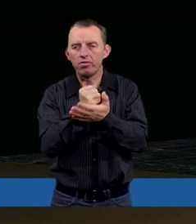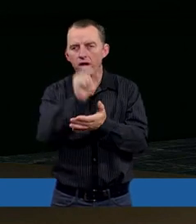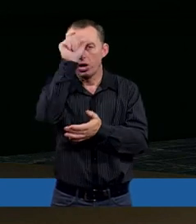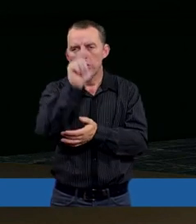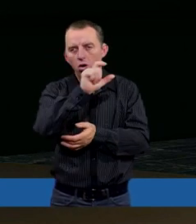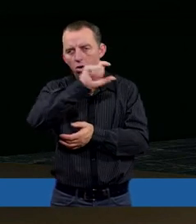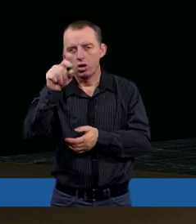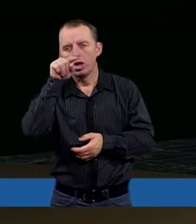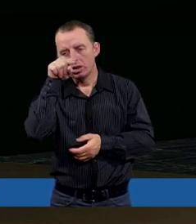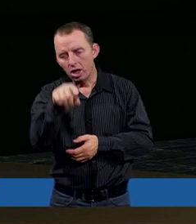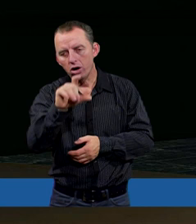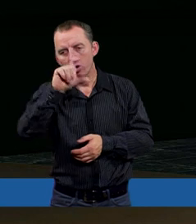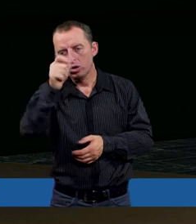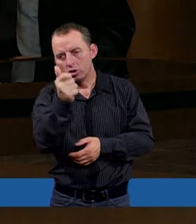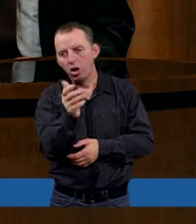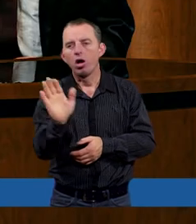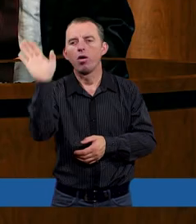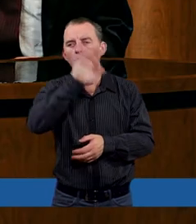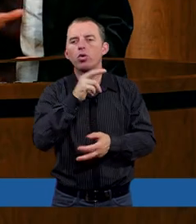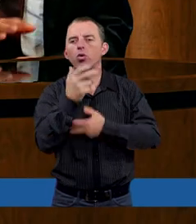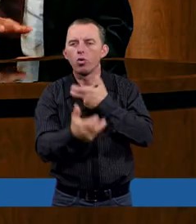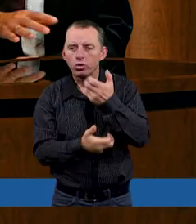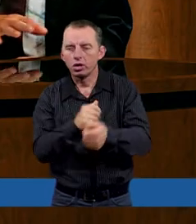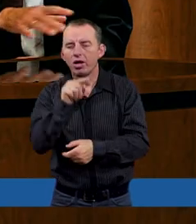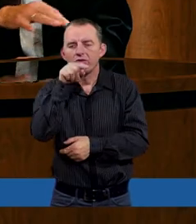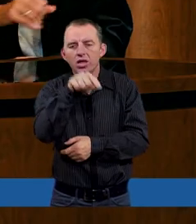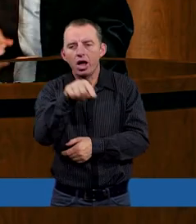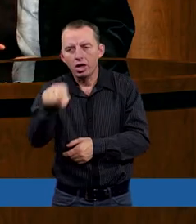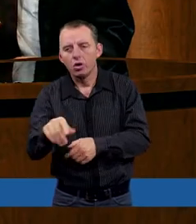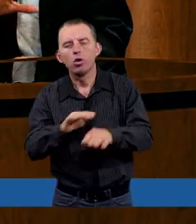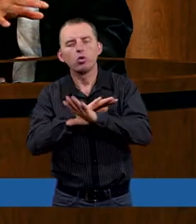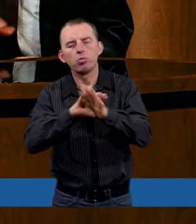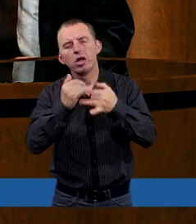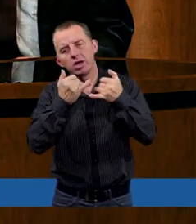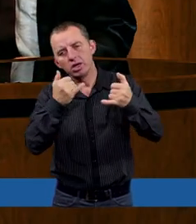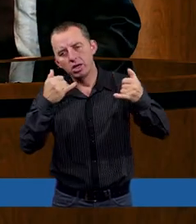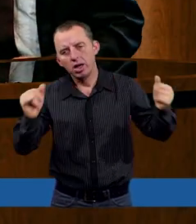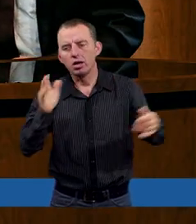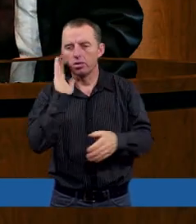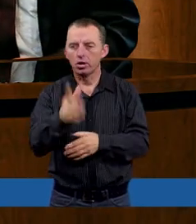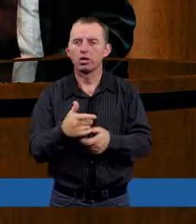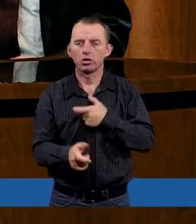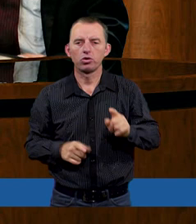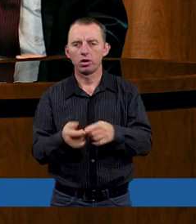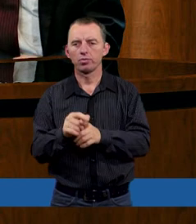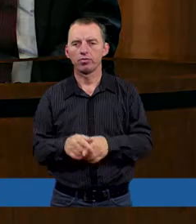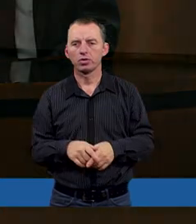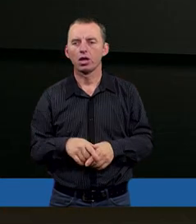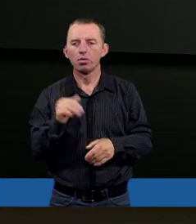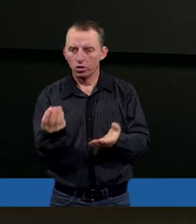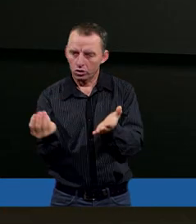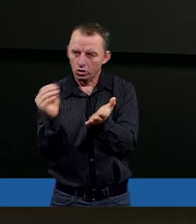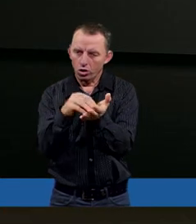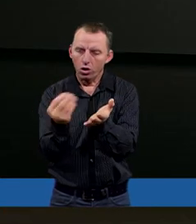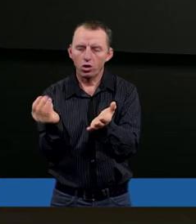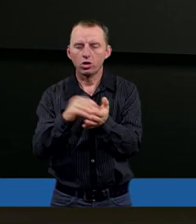i tego, co Bóg uczynił. wtedy zupełnie inaczej te rzeczy widzimy. Właściwie trudno mi dodać